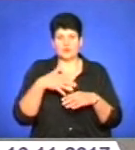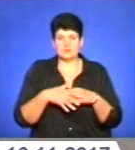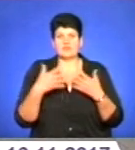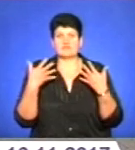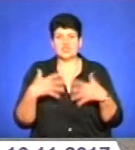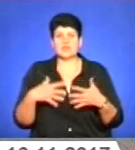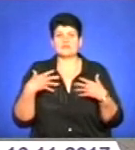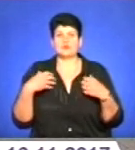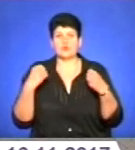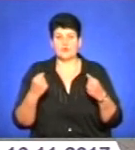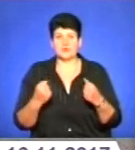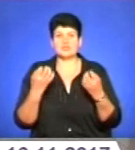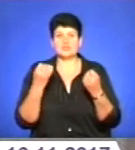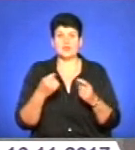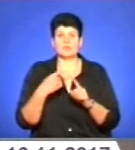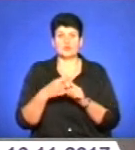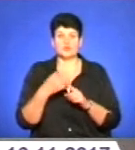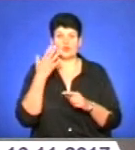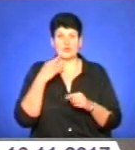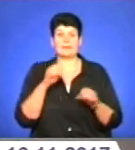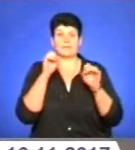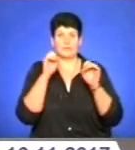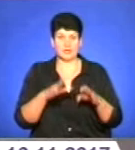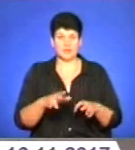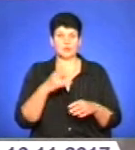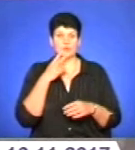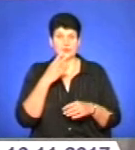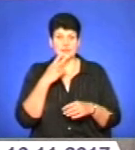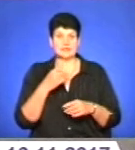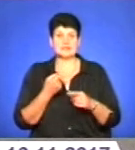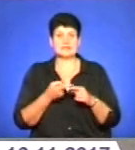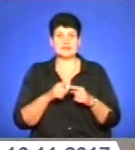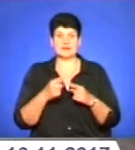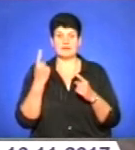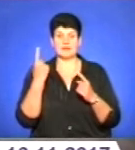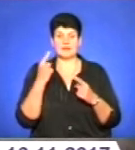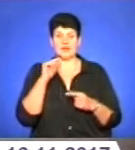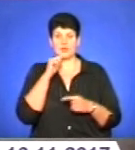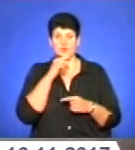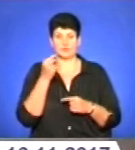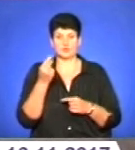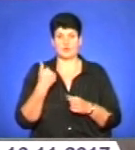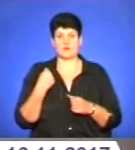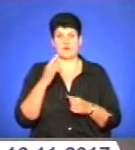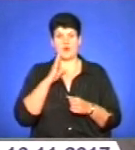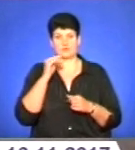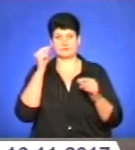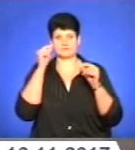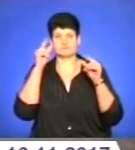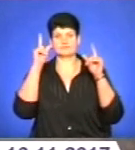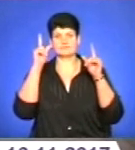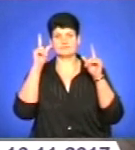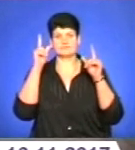здоров'я і ще. Плюс, коли людина кидає палити, я відчув, що це велика економія грошей йде. Одного ранку я прокинувся і не